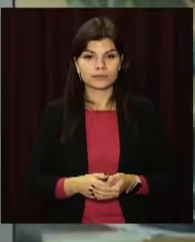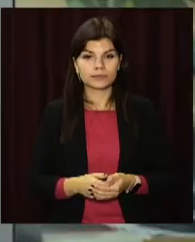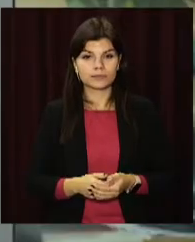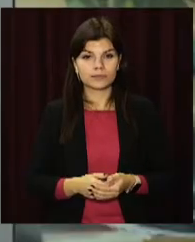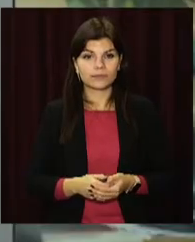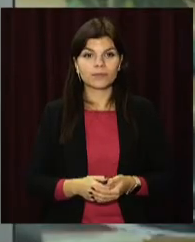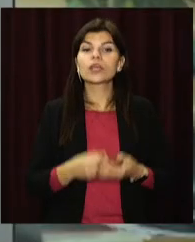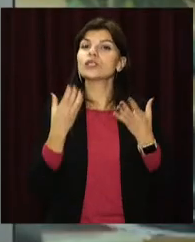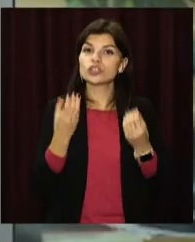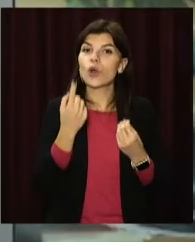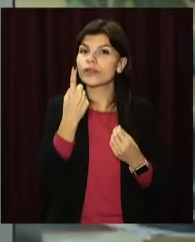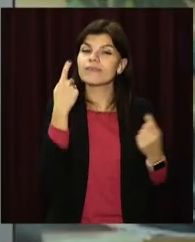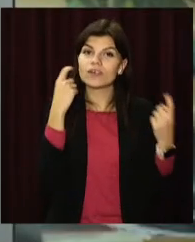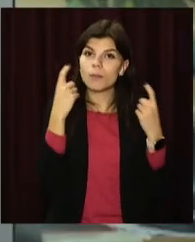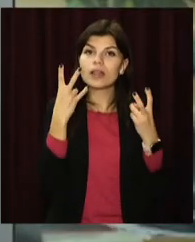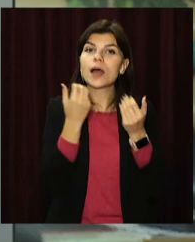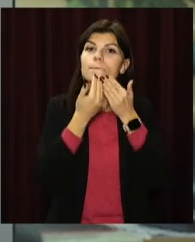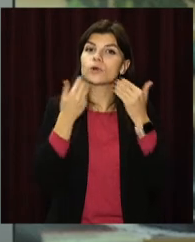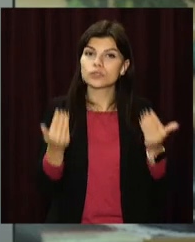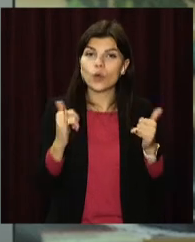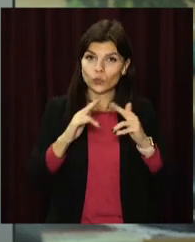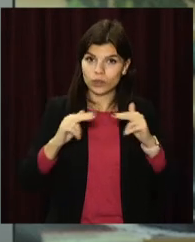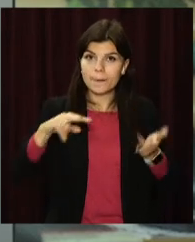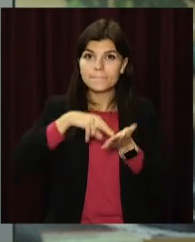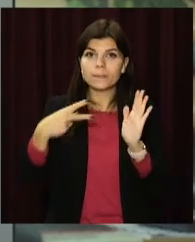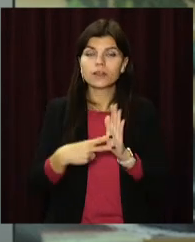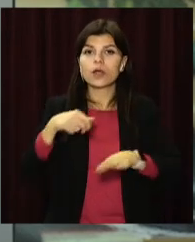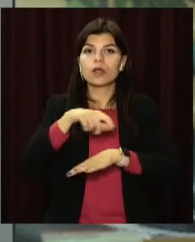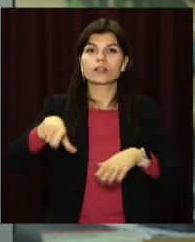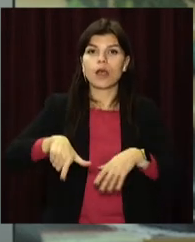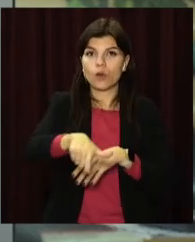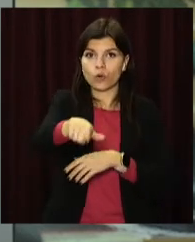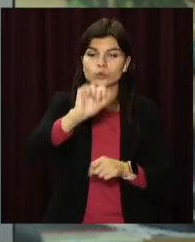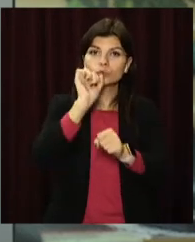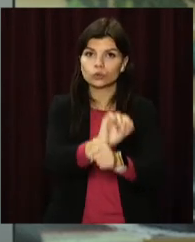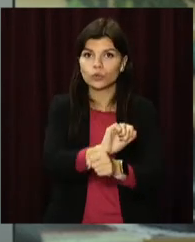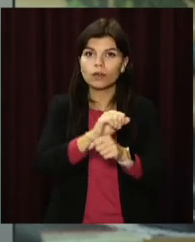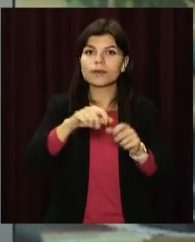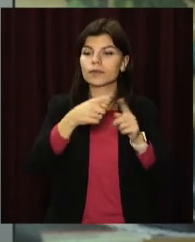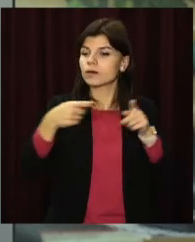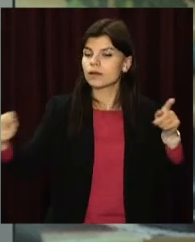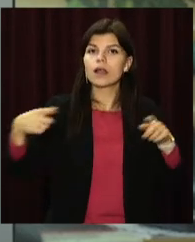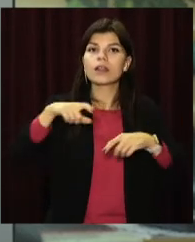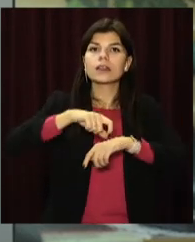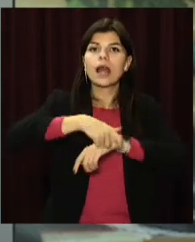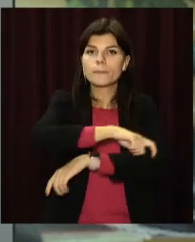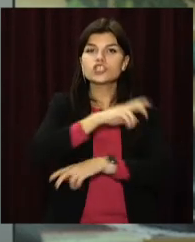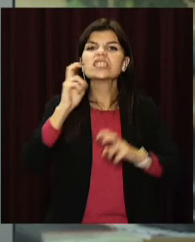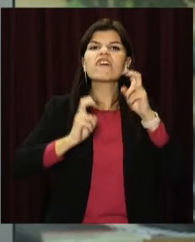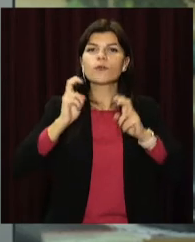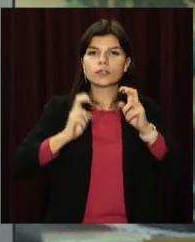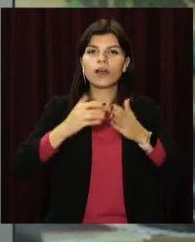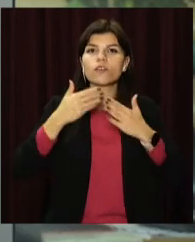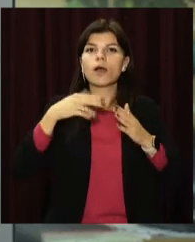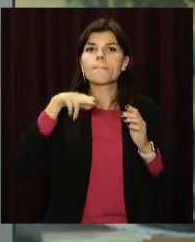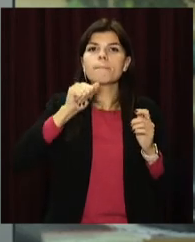І ще одна інформація на останок. У Дніпрі планують перекрити рух транспорту на окремій ділянці набережної Заводської – від